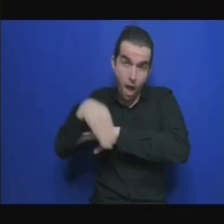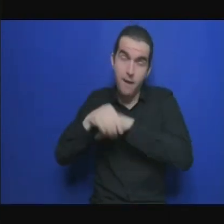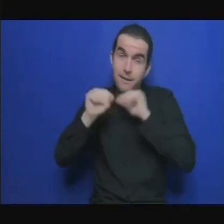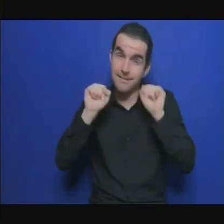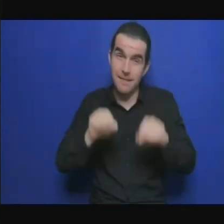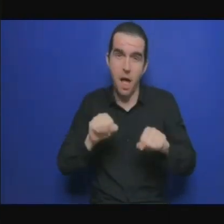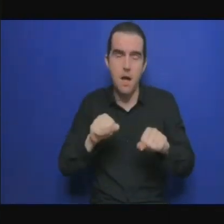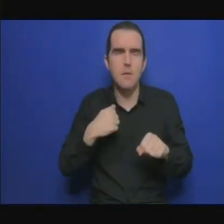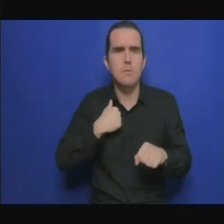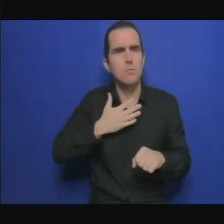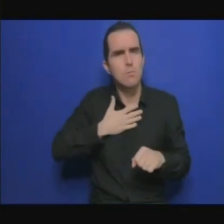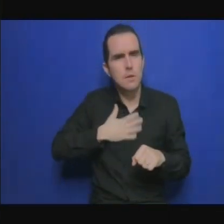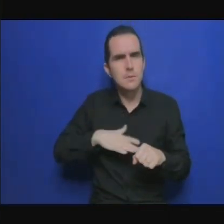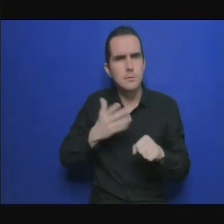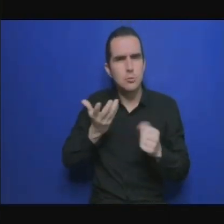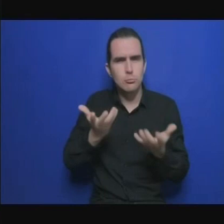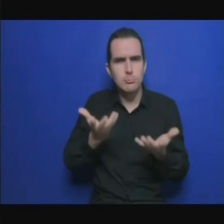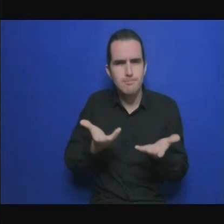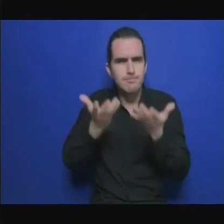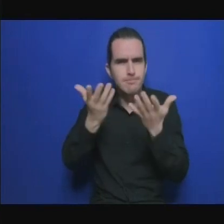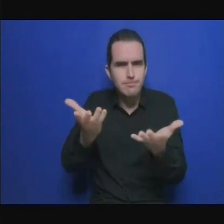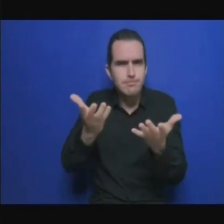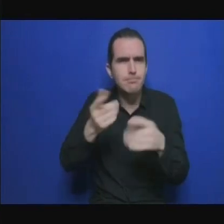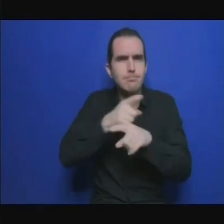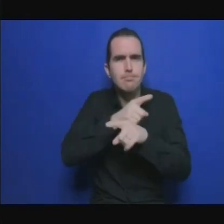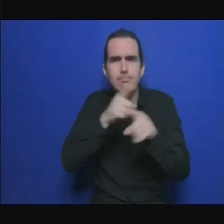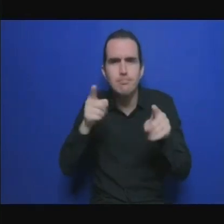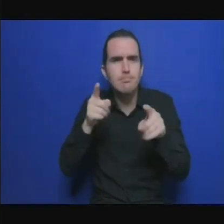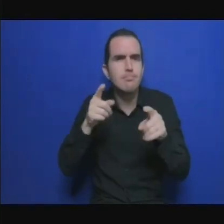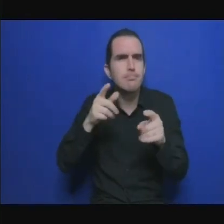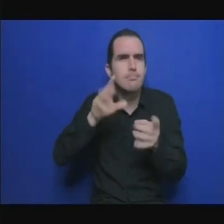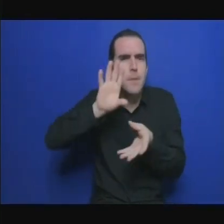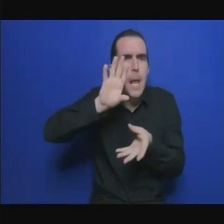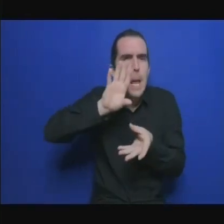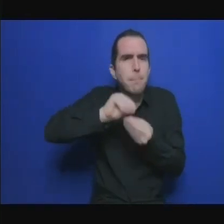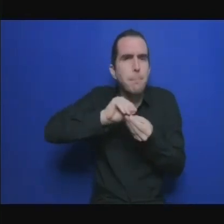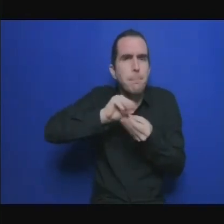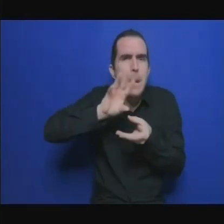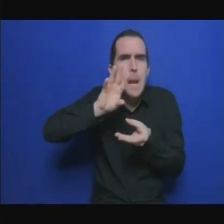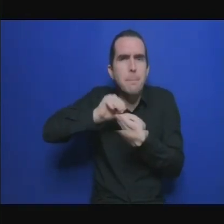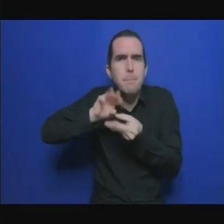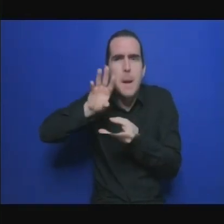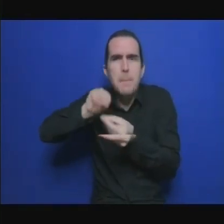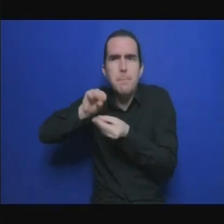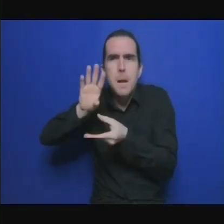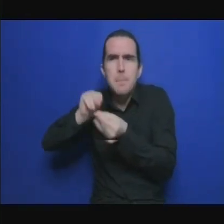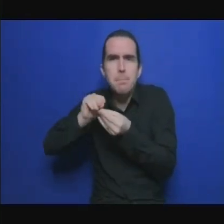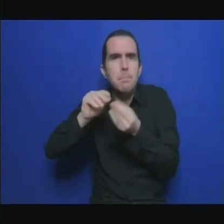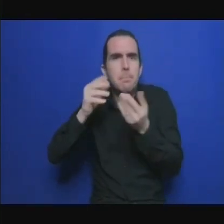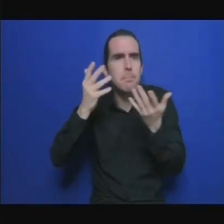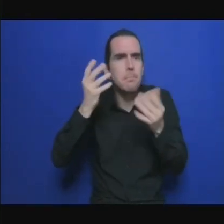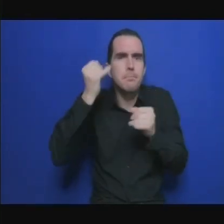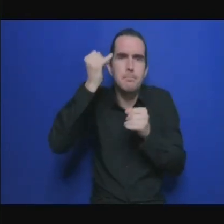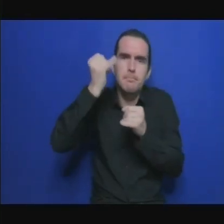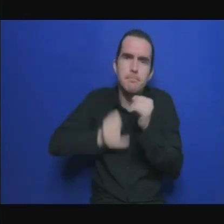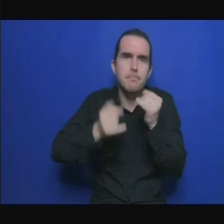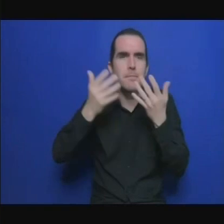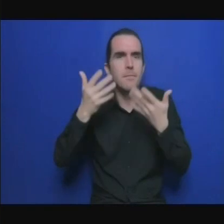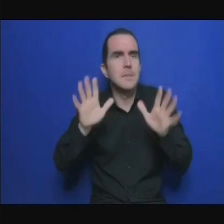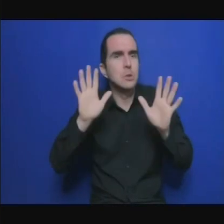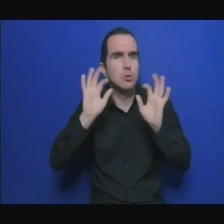chacun d'entre vous pour faire un peu le point sur la façon de mieux aller de l'avant